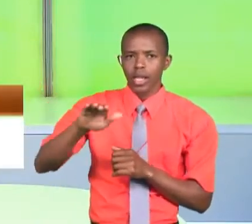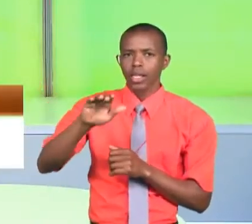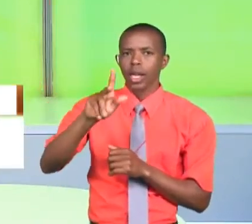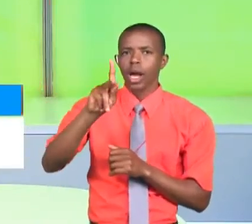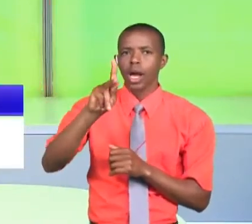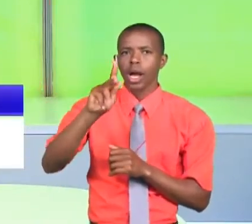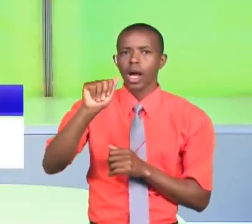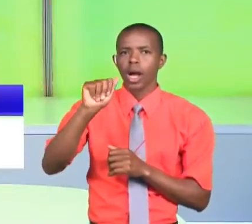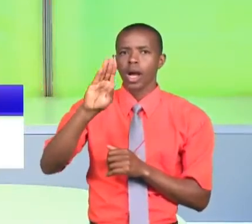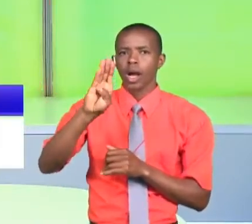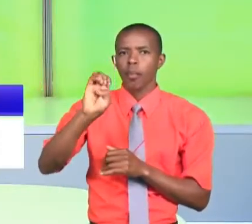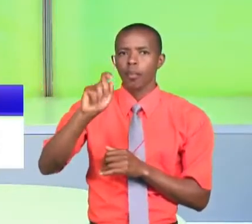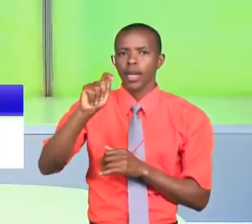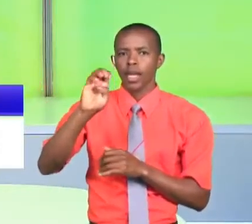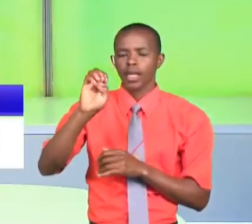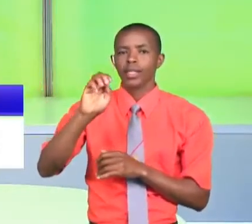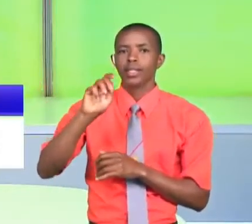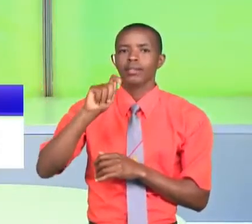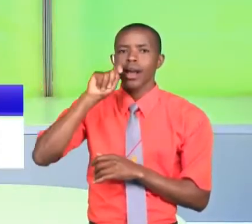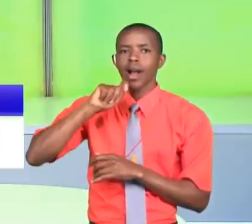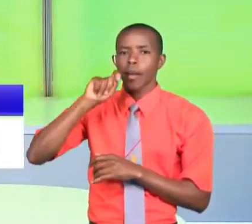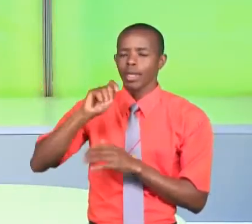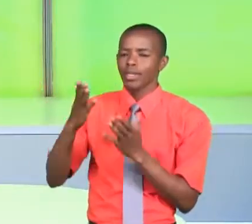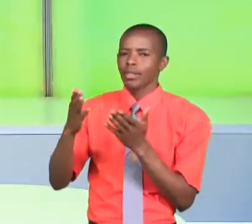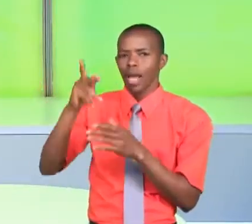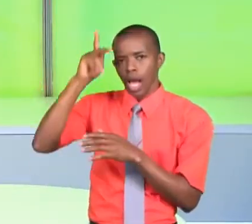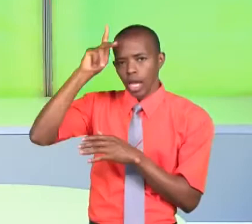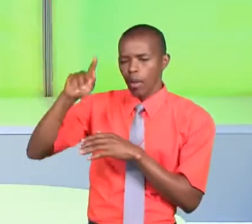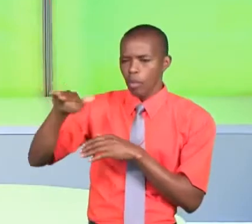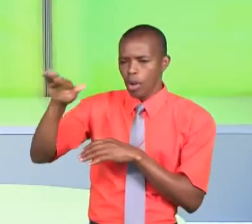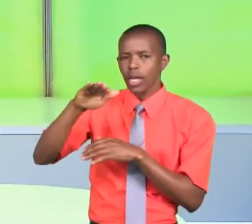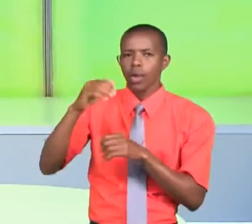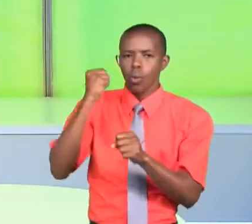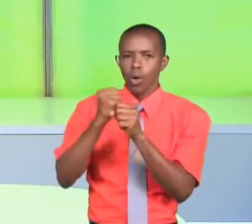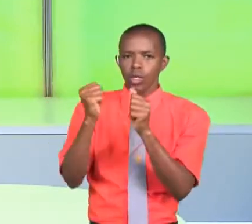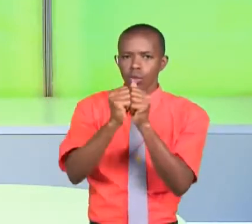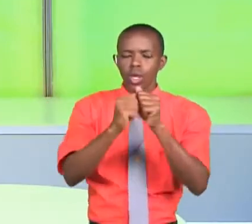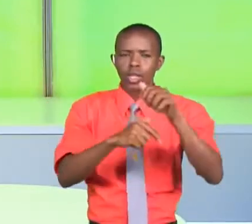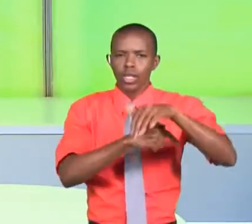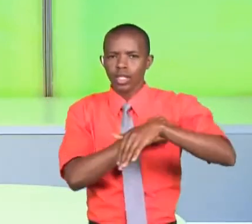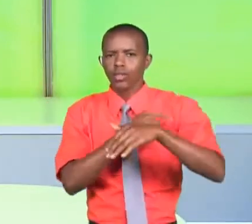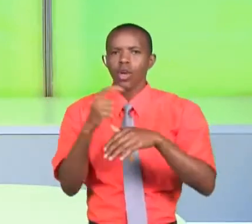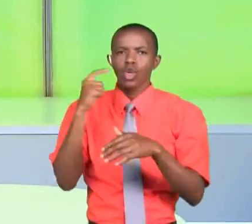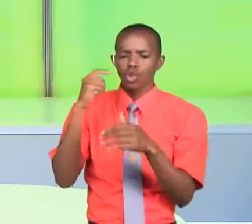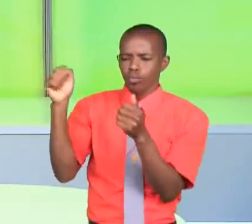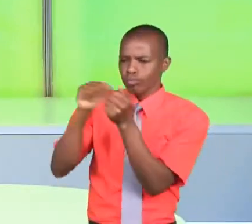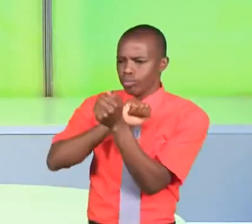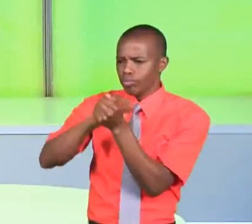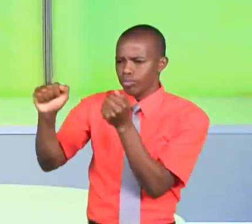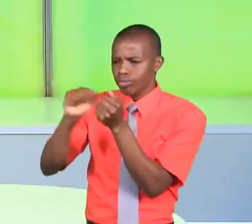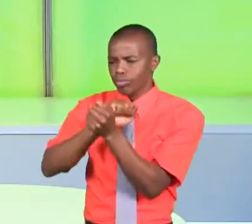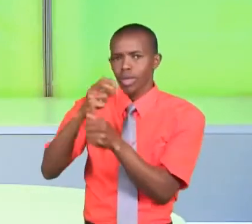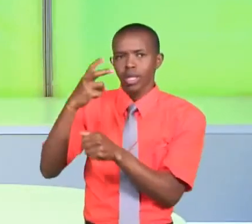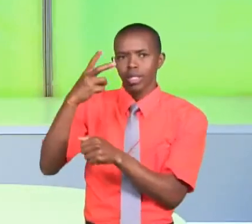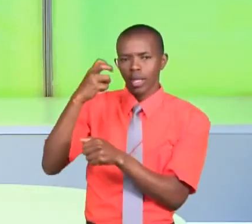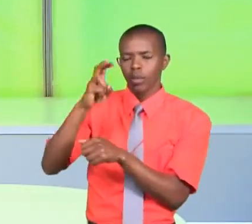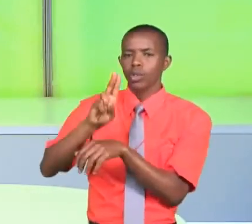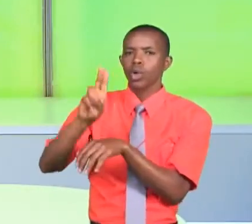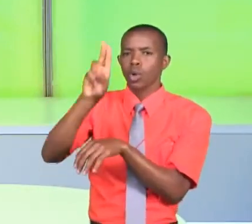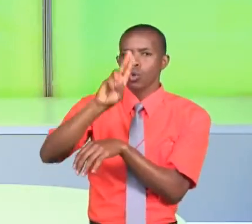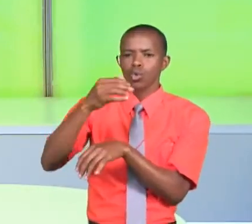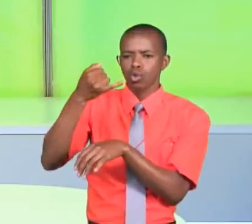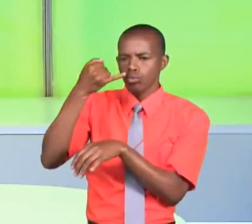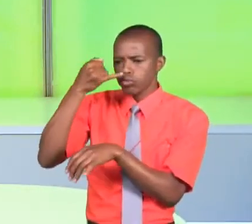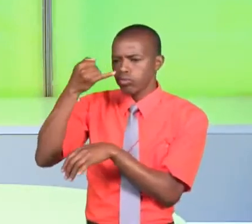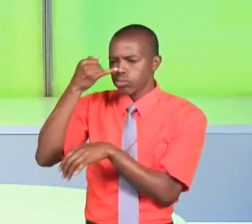kaunti ya kiambu wa kishirikiana na machifu wa vijiji tofauti tofauti wa mebumuwa vibanda vina vishukiwa kutumika kwa uzaji